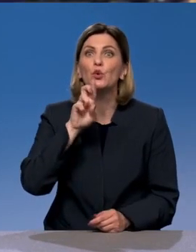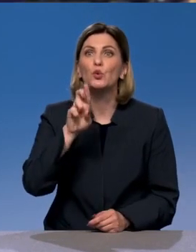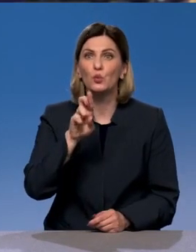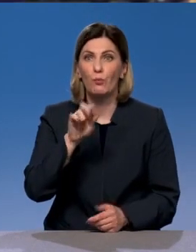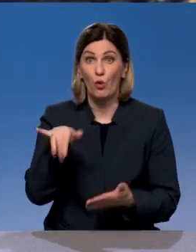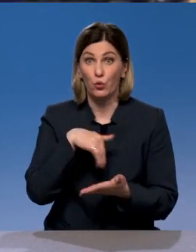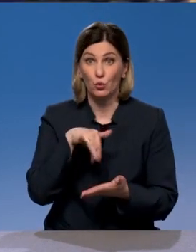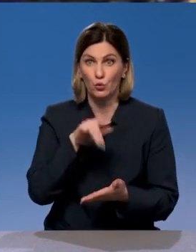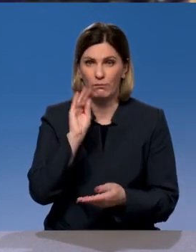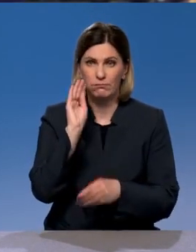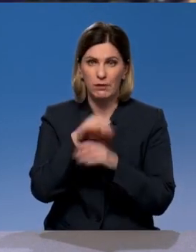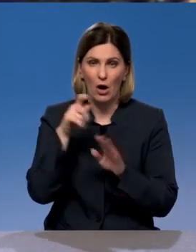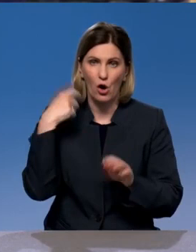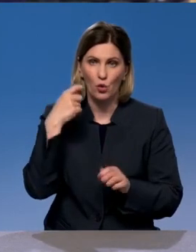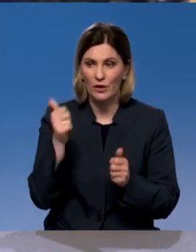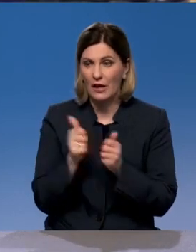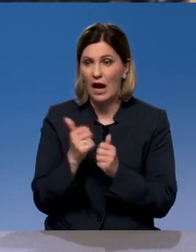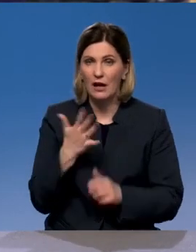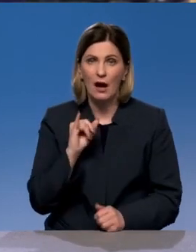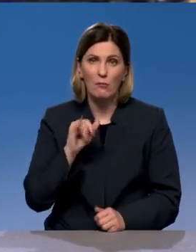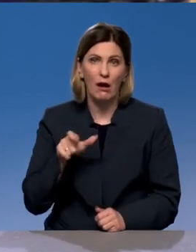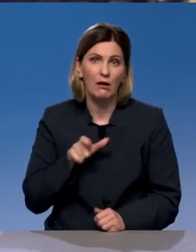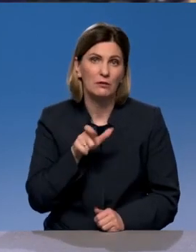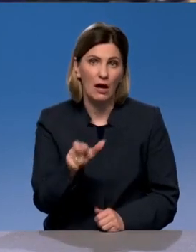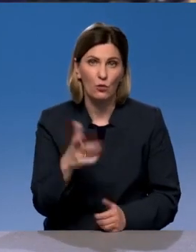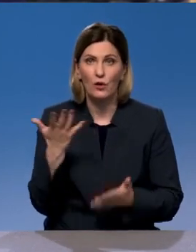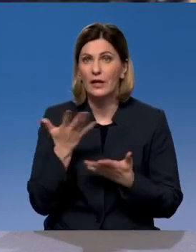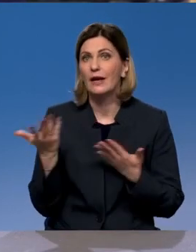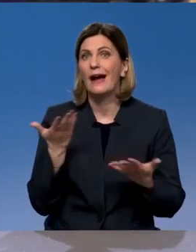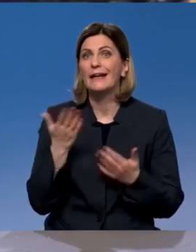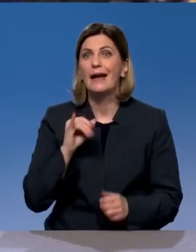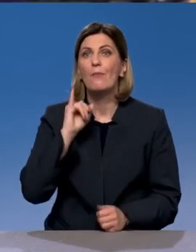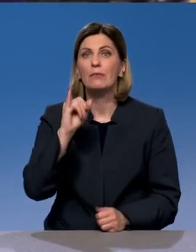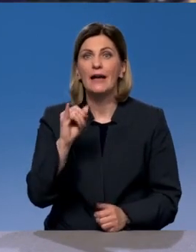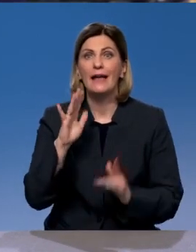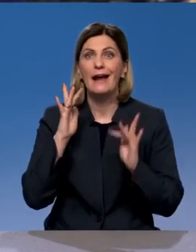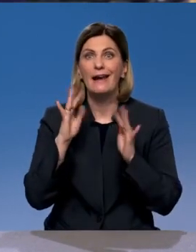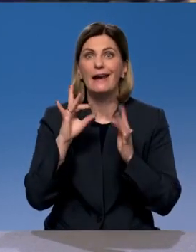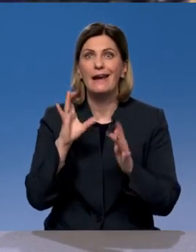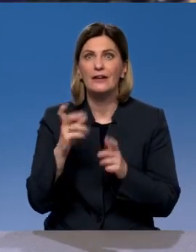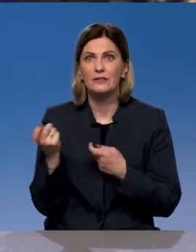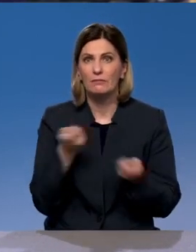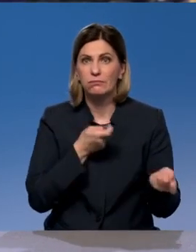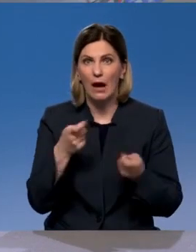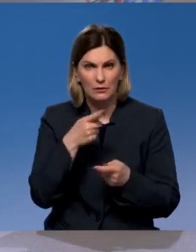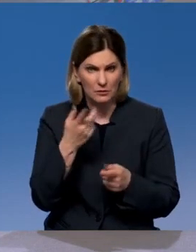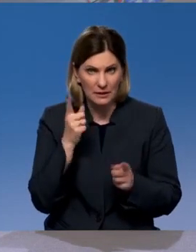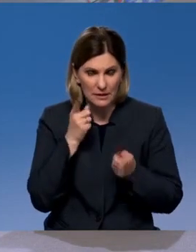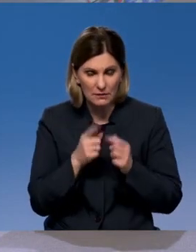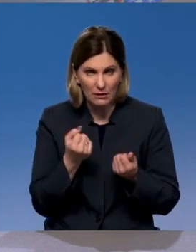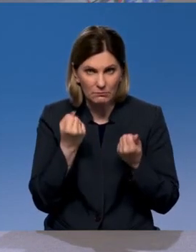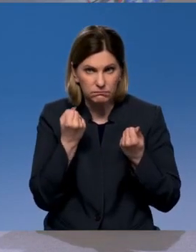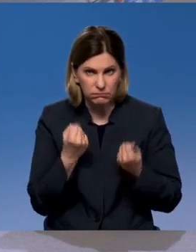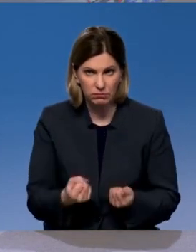рядом плохая дорога, или вот какие плохие лесовозы, а они действительно безумные, они тяжеленные, они так разбивают